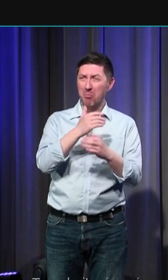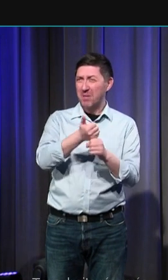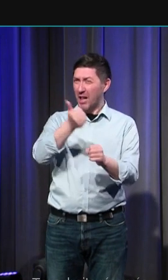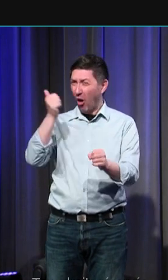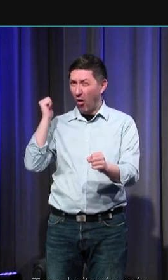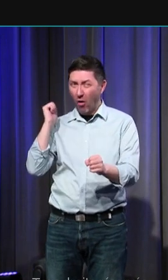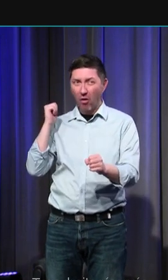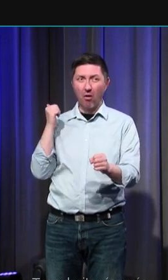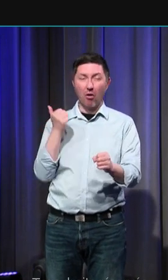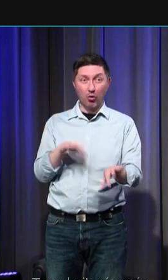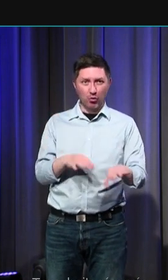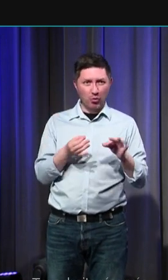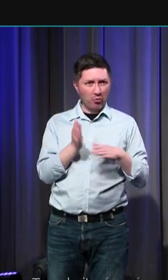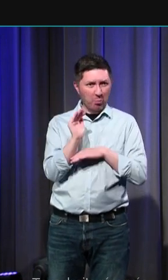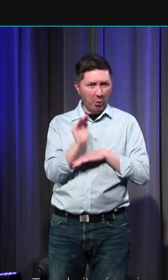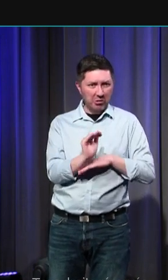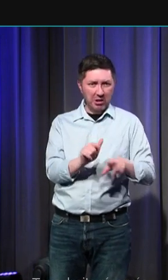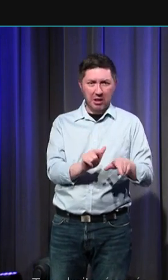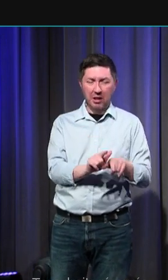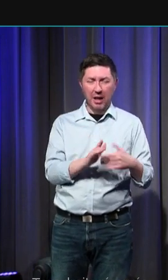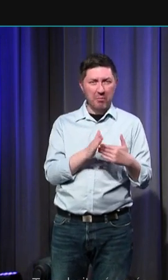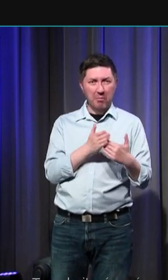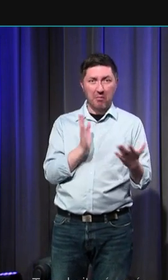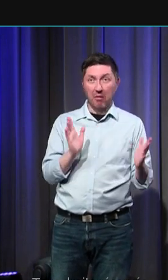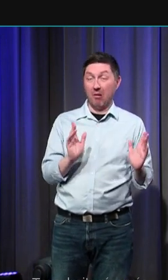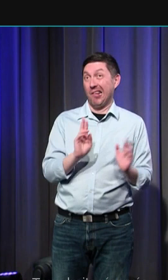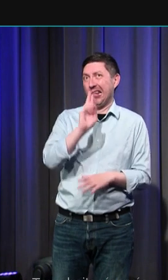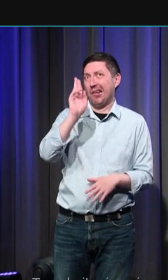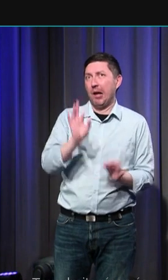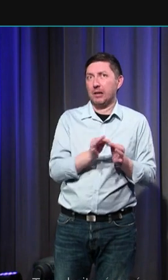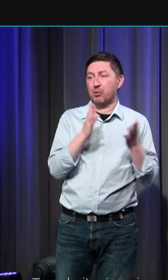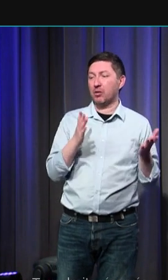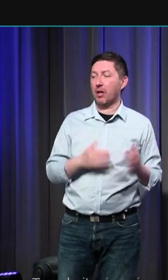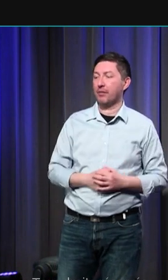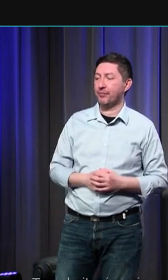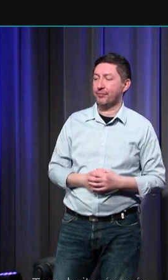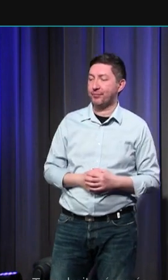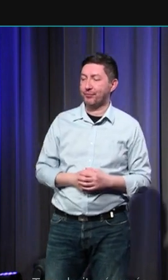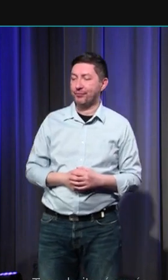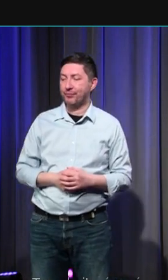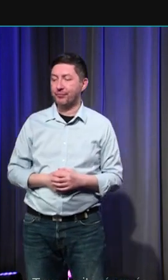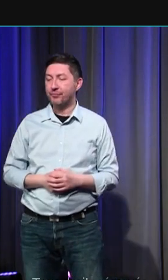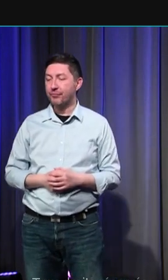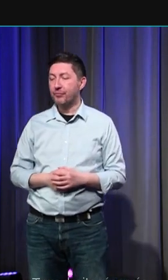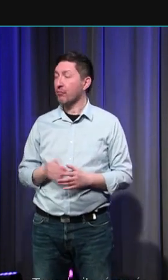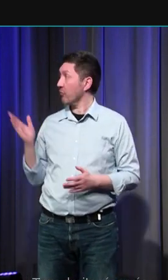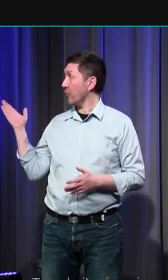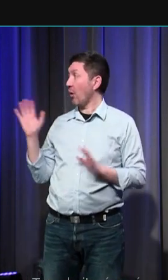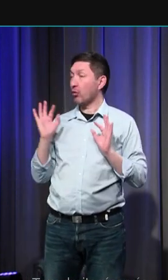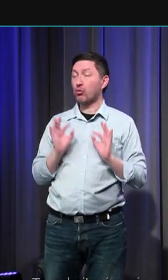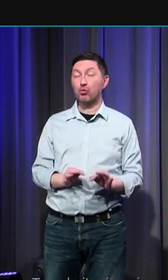son cimetière adossé est assez rare là on a simplement les aléas de la vie d'un endroit